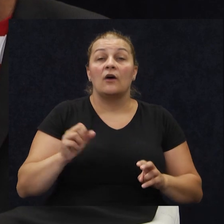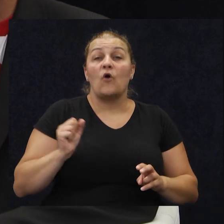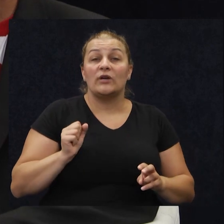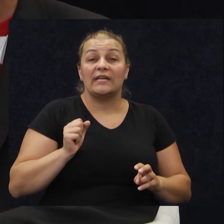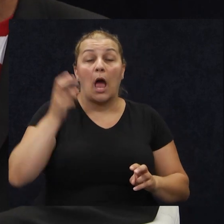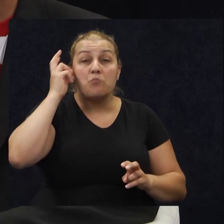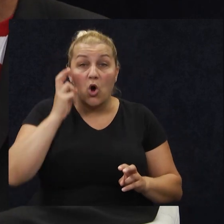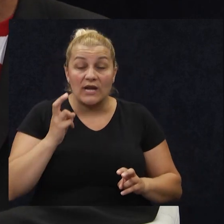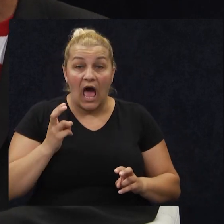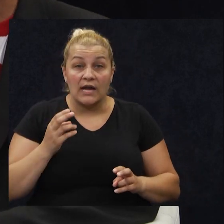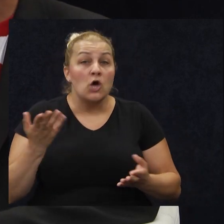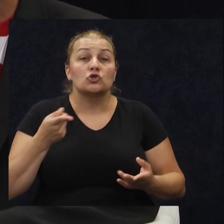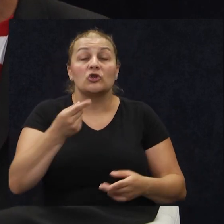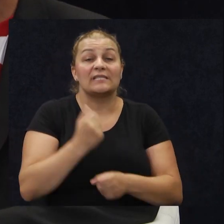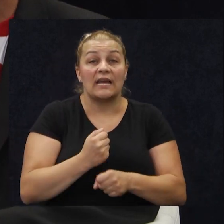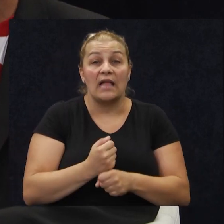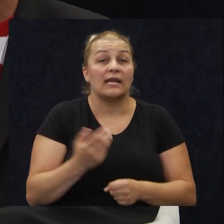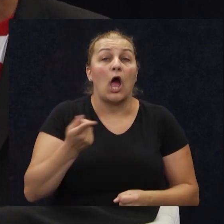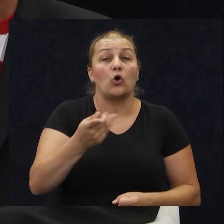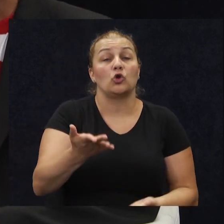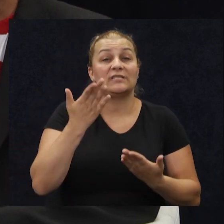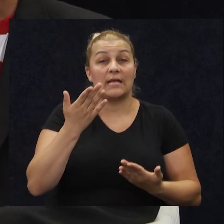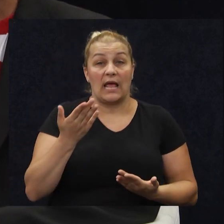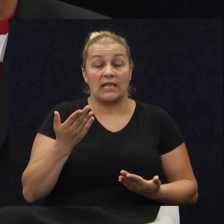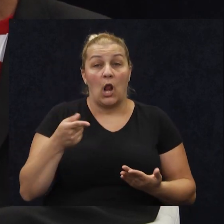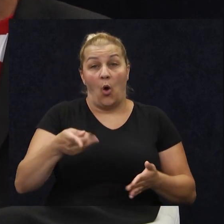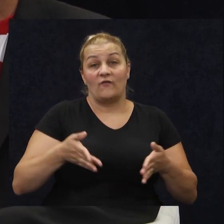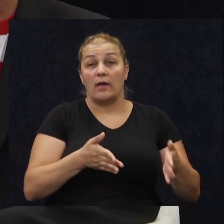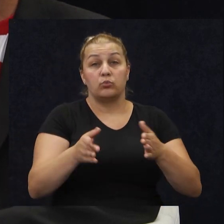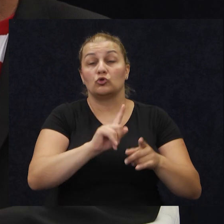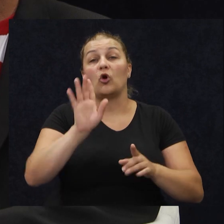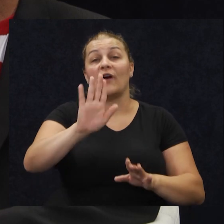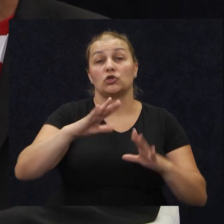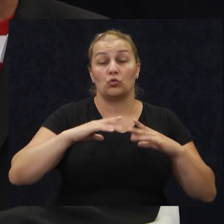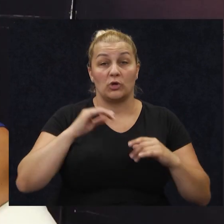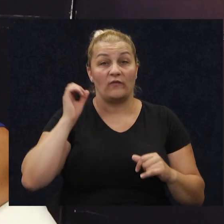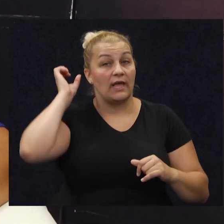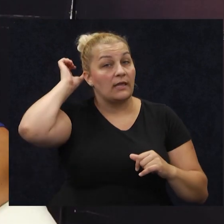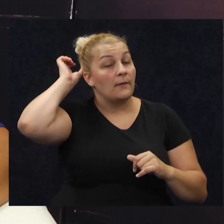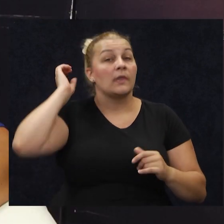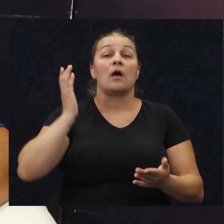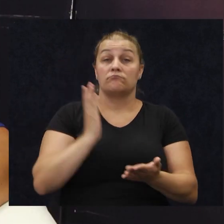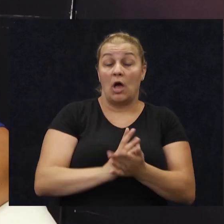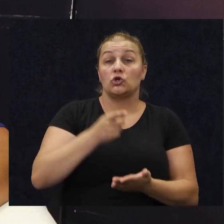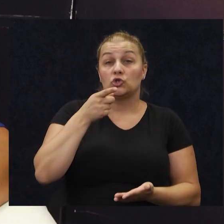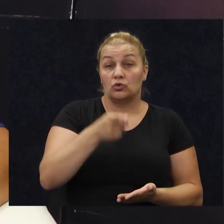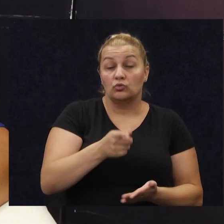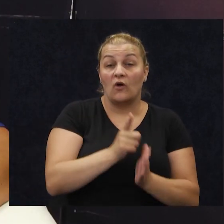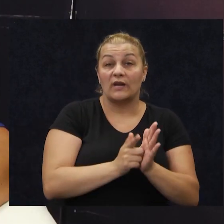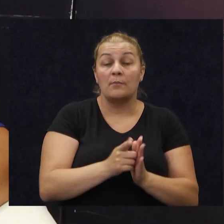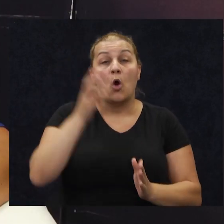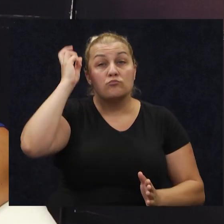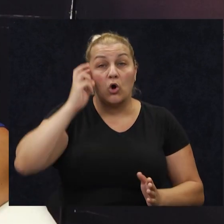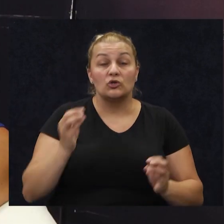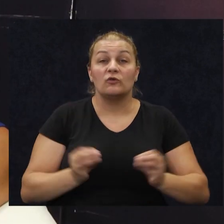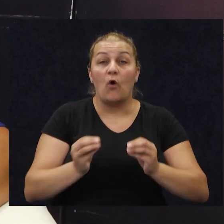Što se to tada radili, kako je to izgledalo put do vašeg umirovljenja? Pa, upravo tada se u mornarici